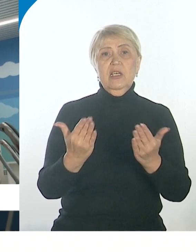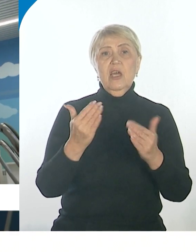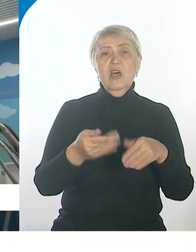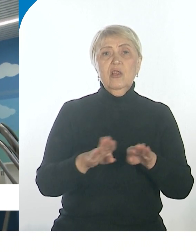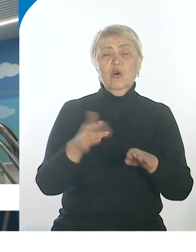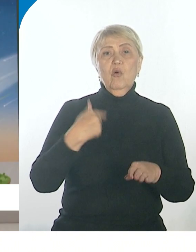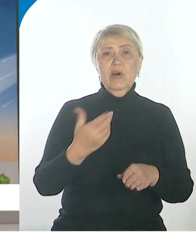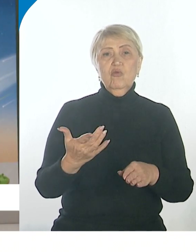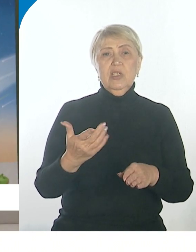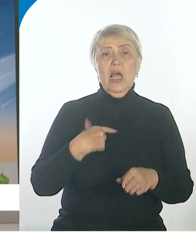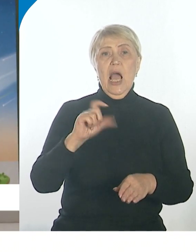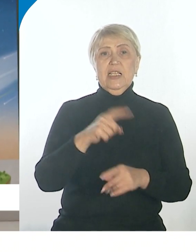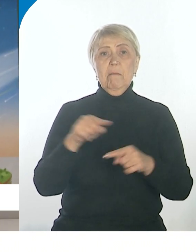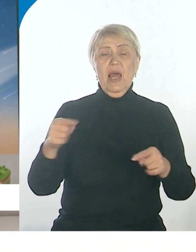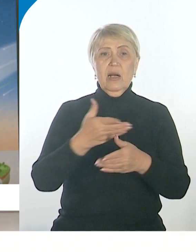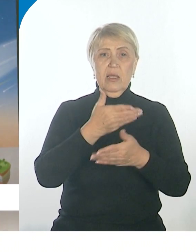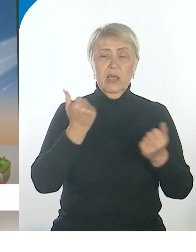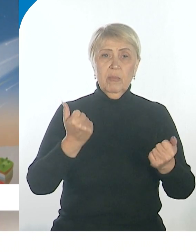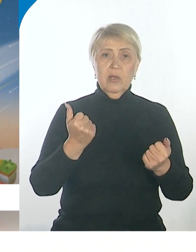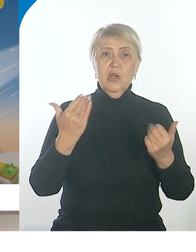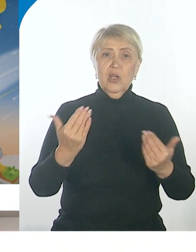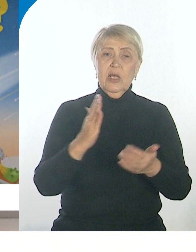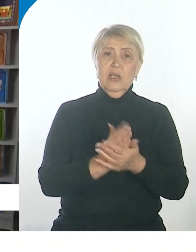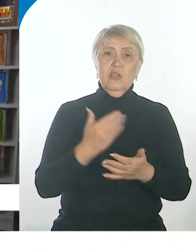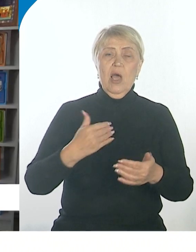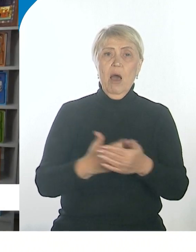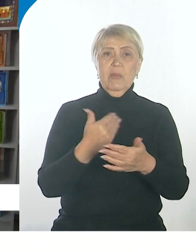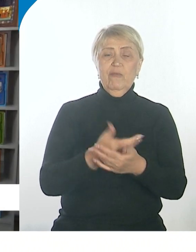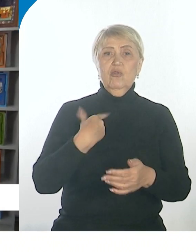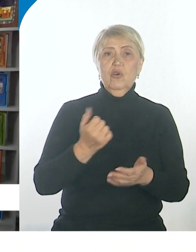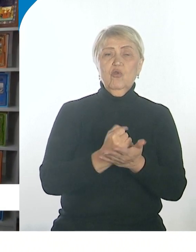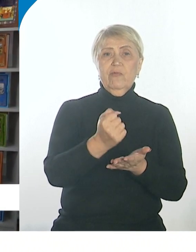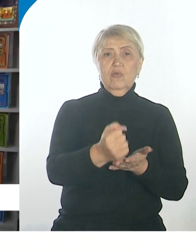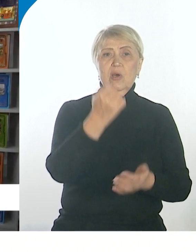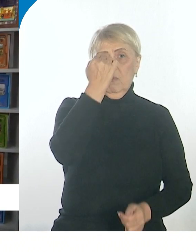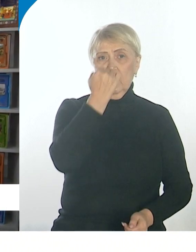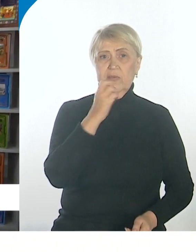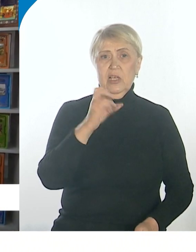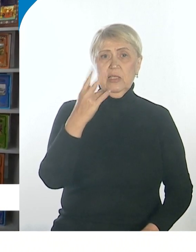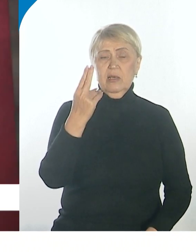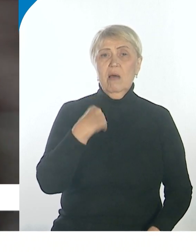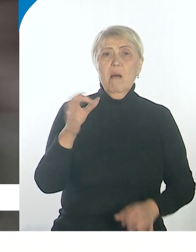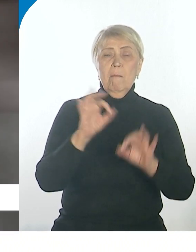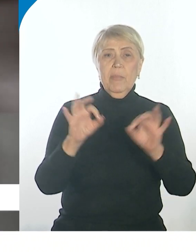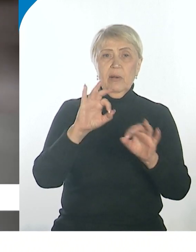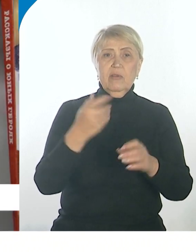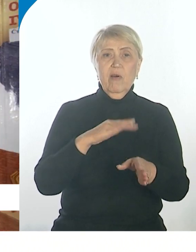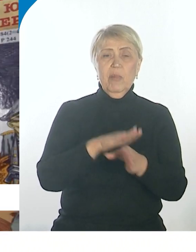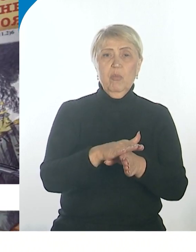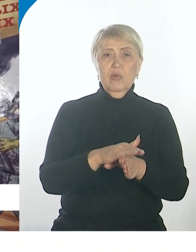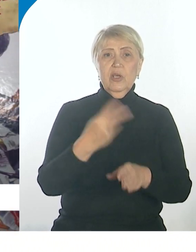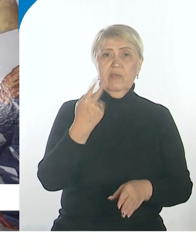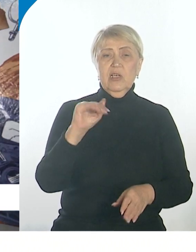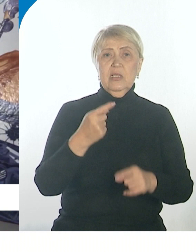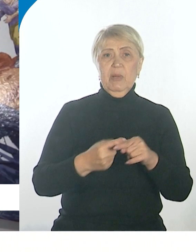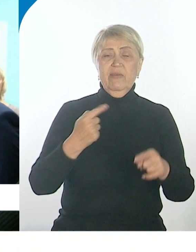Все отказы заносили в специальный журнал, который лег в основу обновленного фонда. Благодаря нацпроекту его пополнили на 2500 книг.